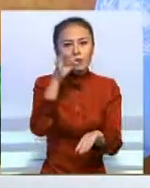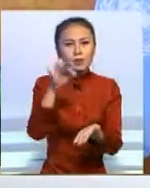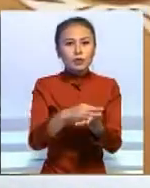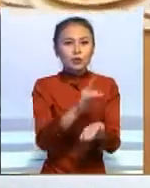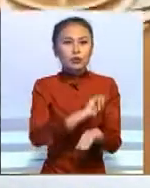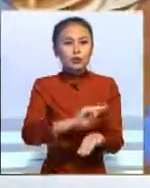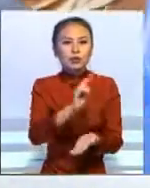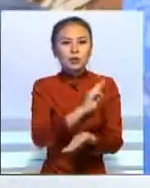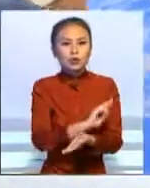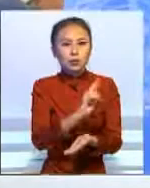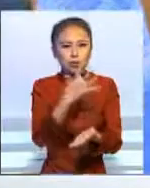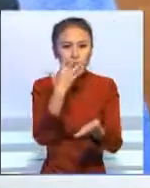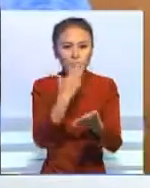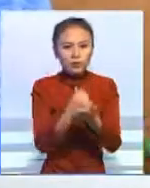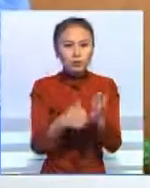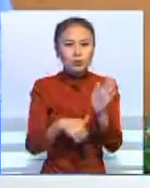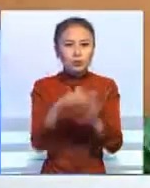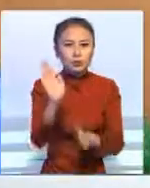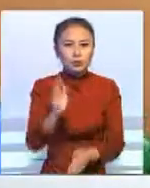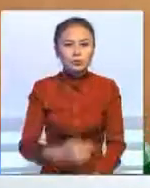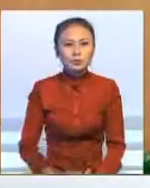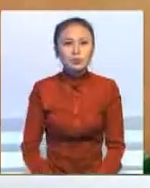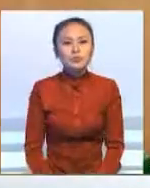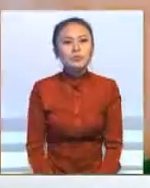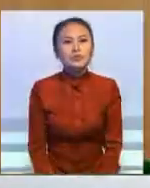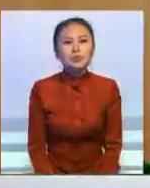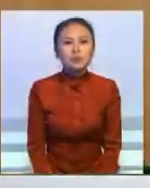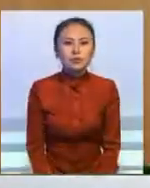бітімгерлік мақсаттағы жұмыстарына оңын бағасын берді.